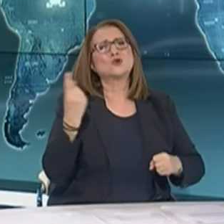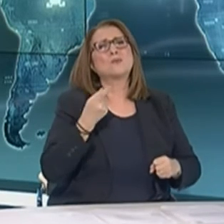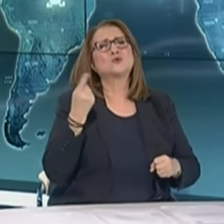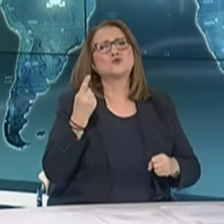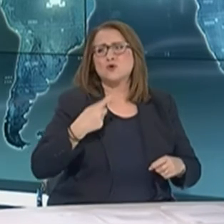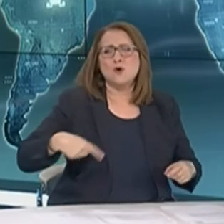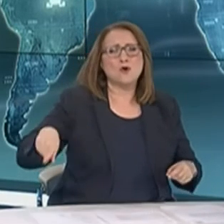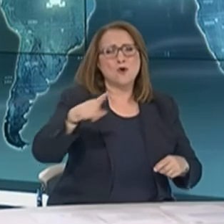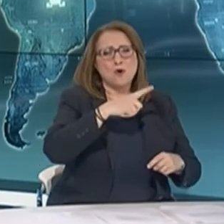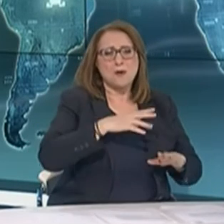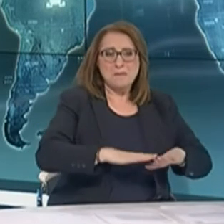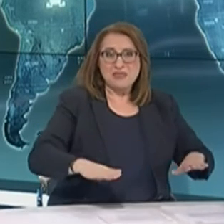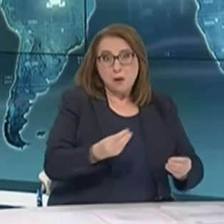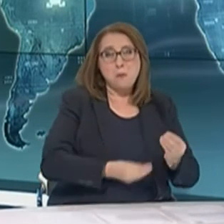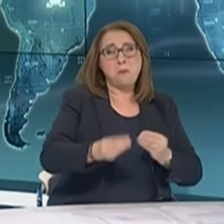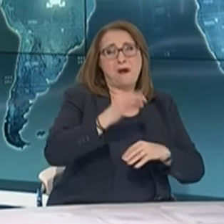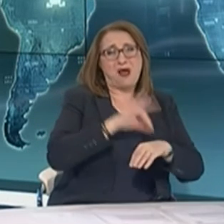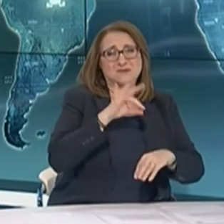ένας ενήλικας. Τα παιδάκια περνούν περισσότερες.